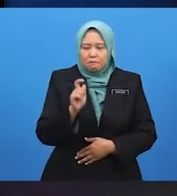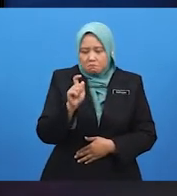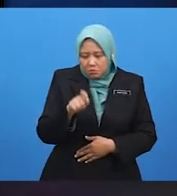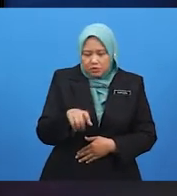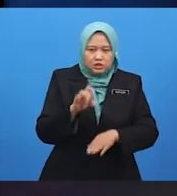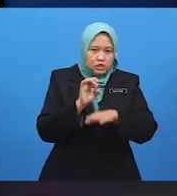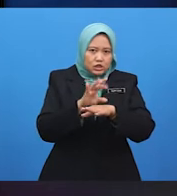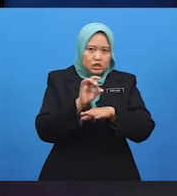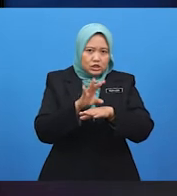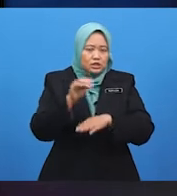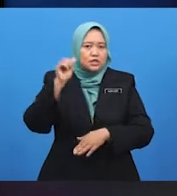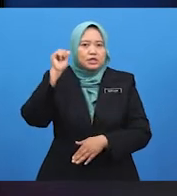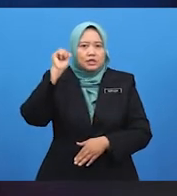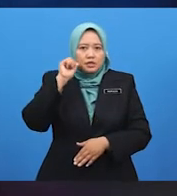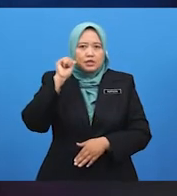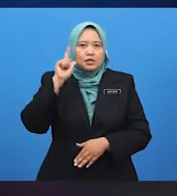Alicia ini.